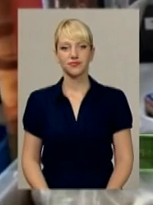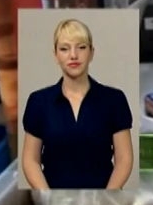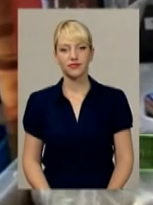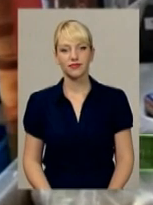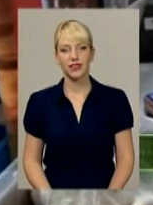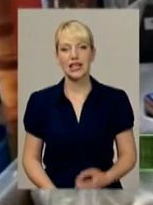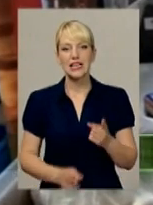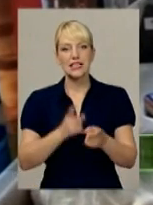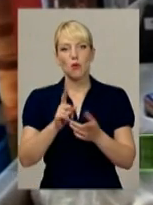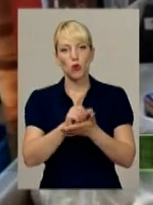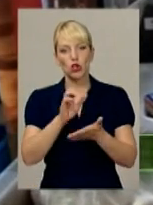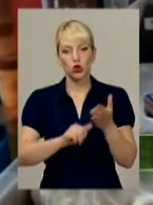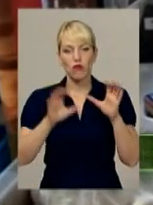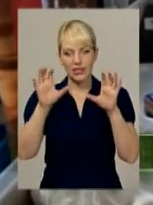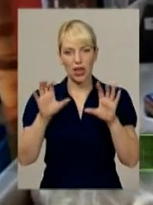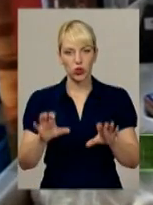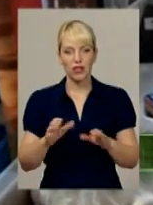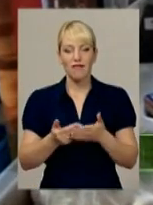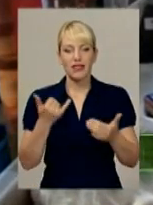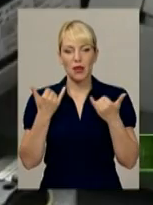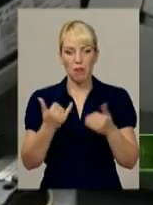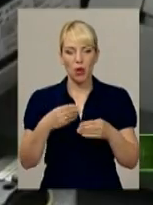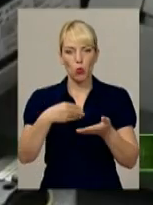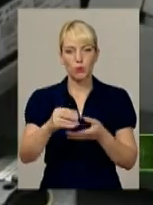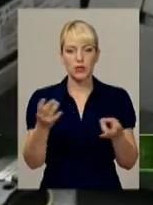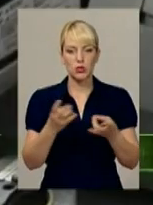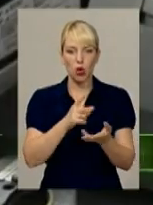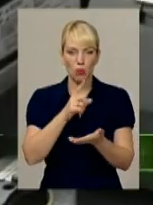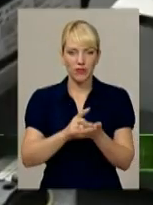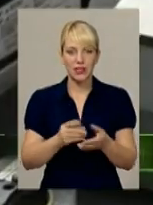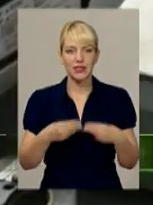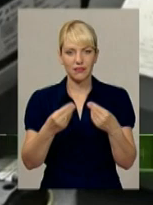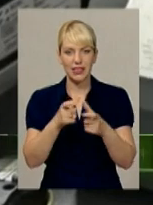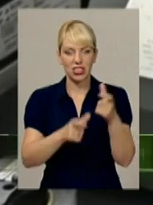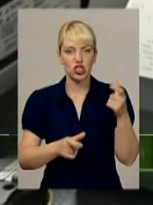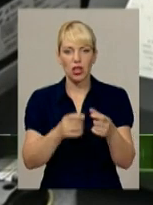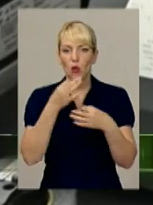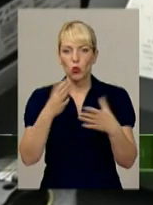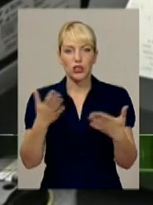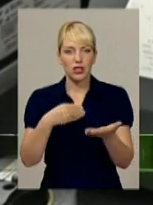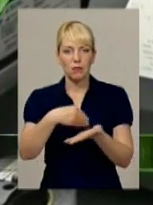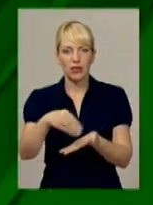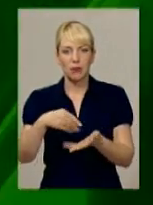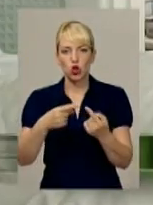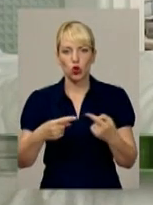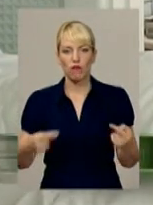Зміни в податковому законодавстві. Відтепер покупцеві зобов'язані видавати чек за будь-який придбаний товар.